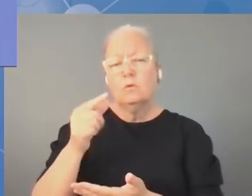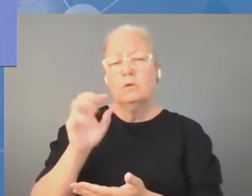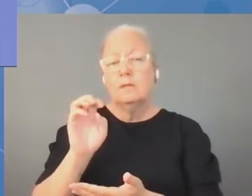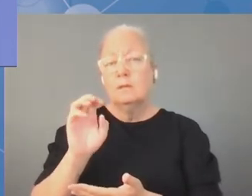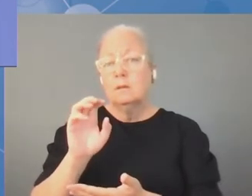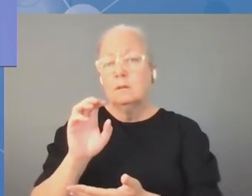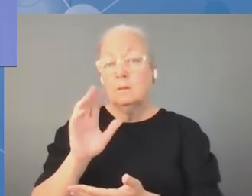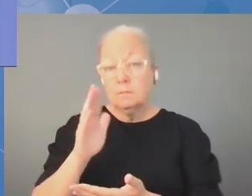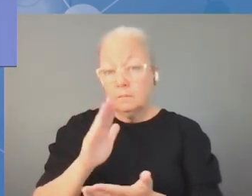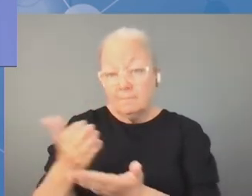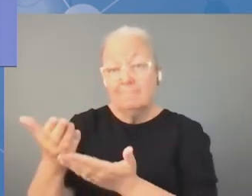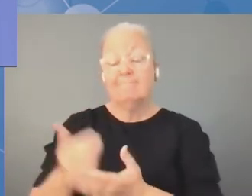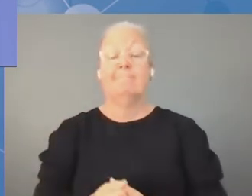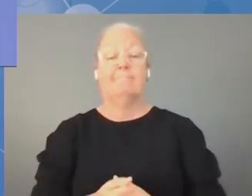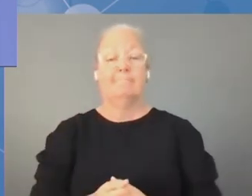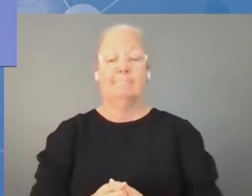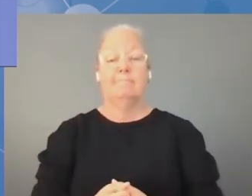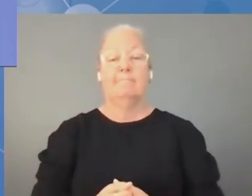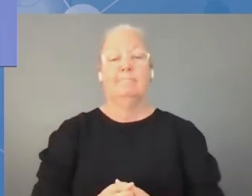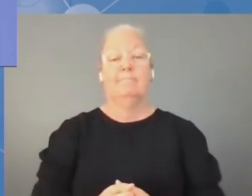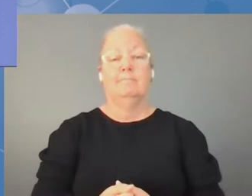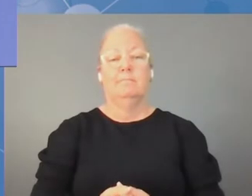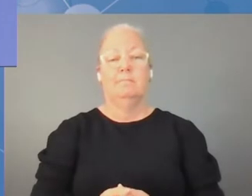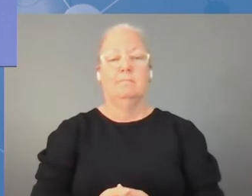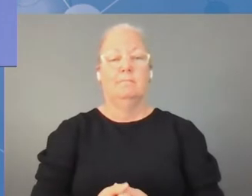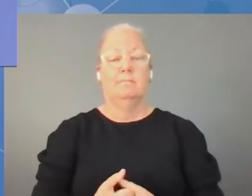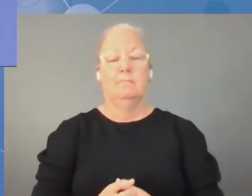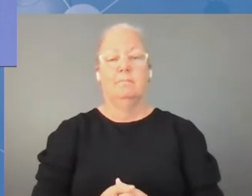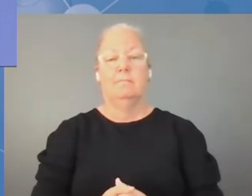Jorge, zapraszam, oddaję Ci głos.